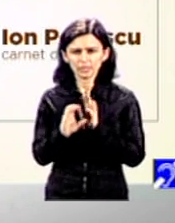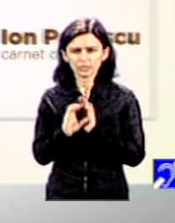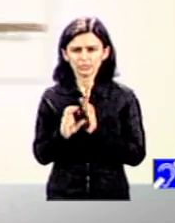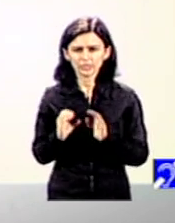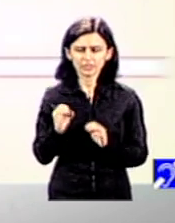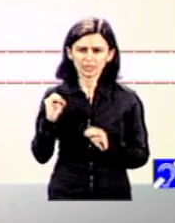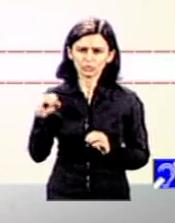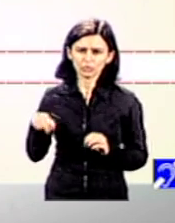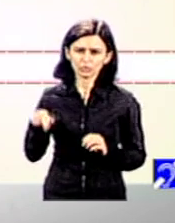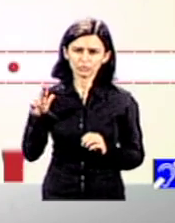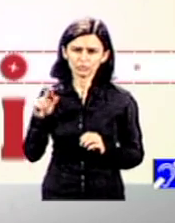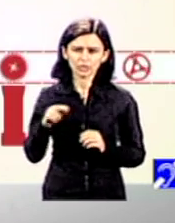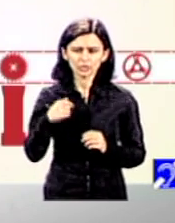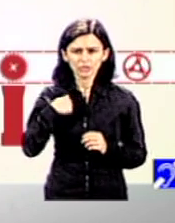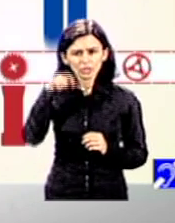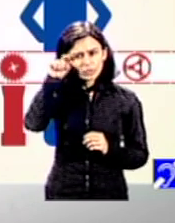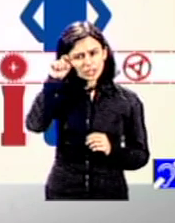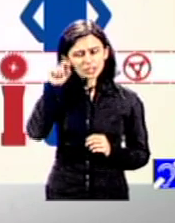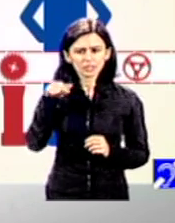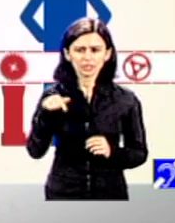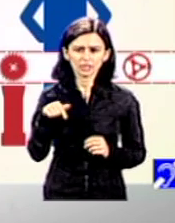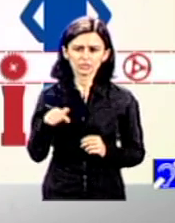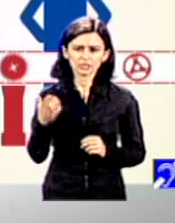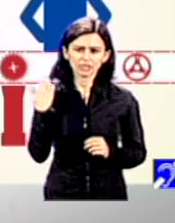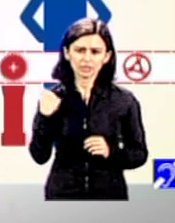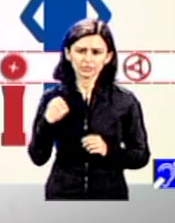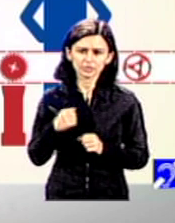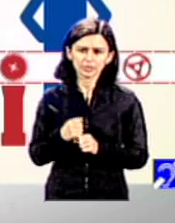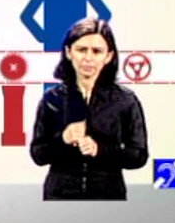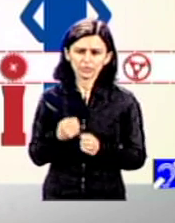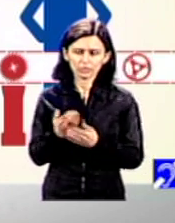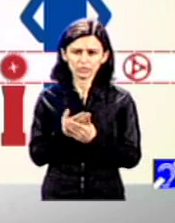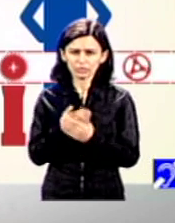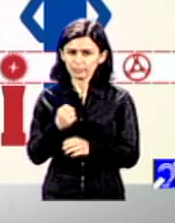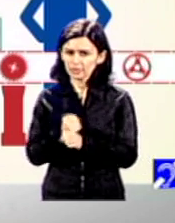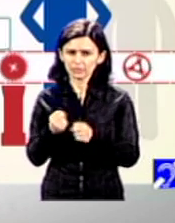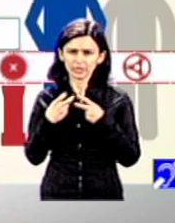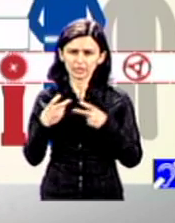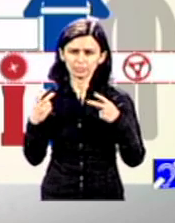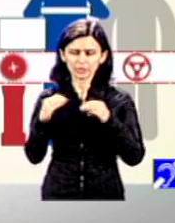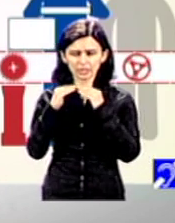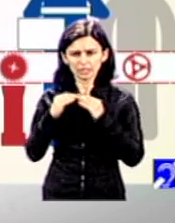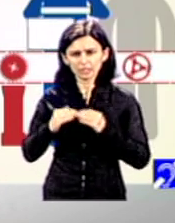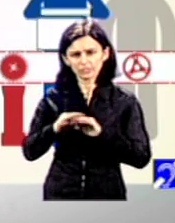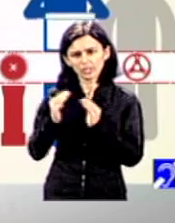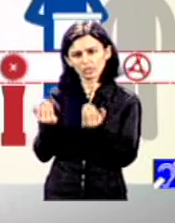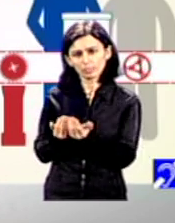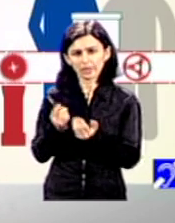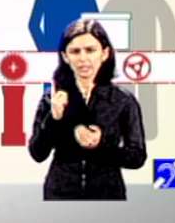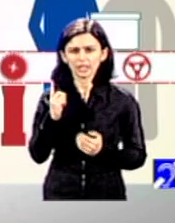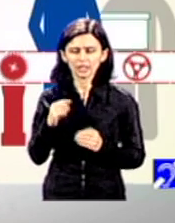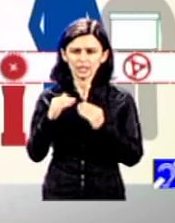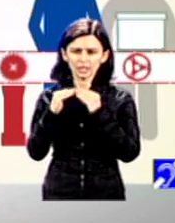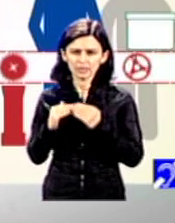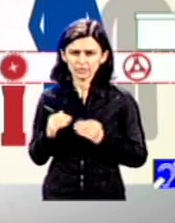Națiunilor Unite și cred că acela a fost un reper foarte important la nivel global, dar la nivel european, după